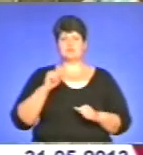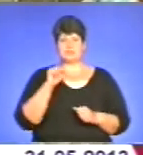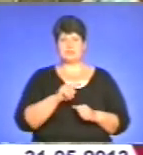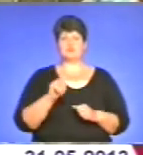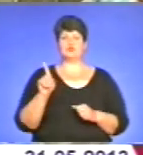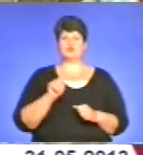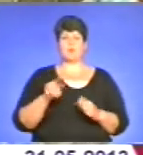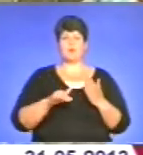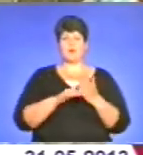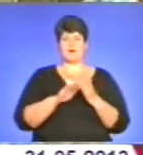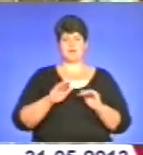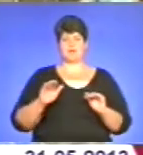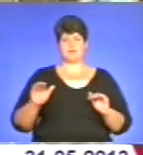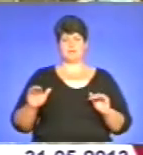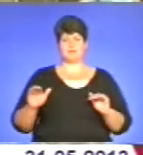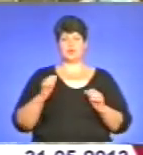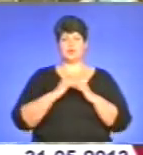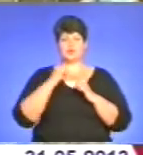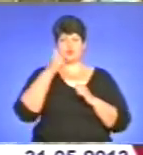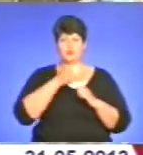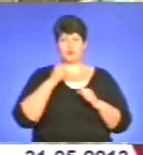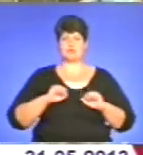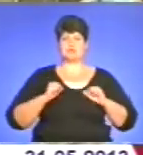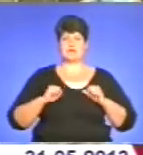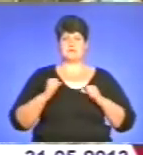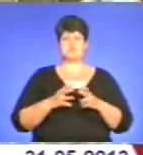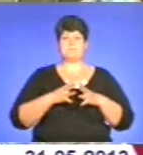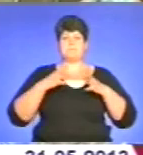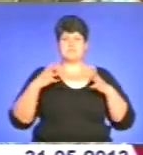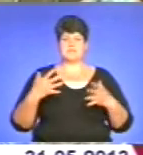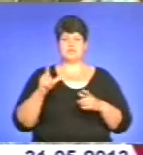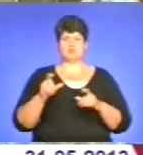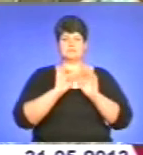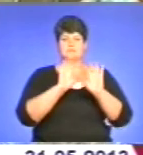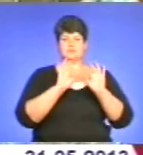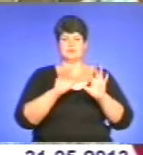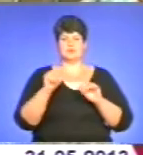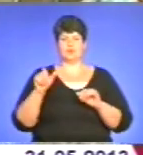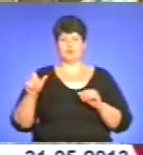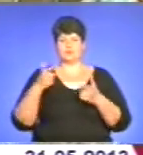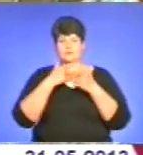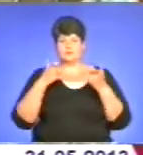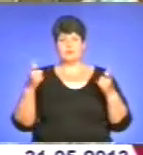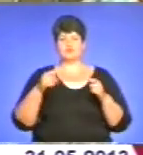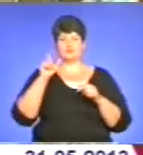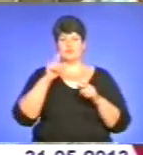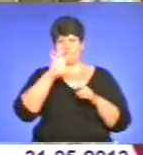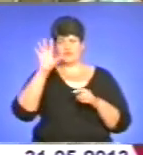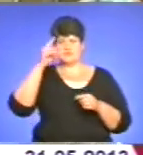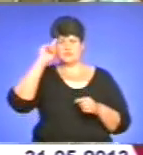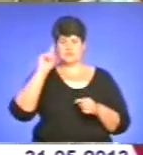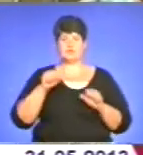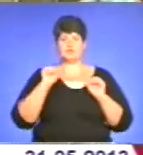допомагаємо дітям. Кожного року стараємося чим побільше людям донести цю інформацію, щоб кожна людина знала, що можна